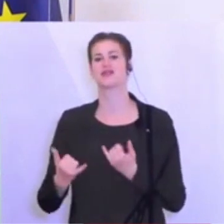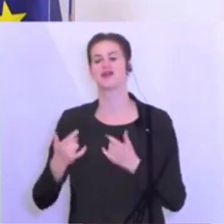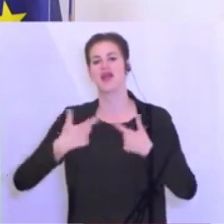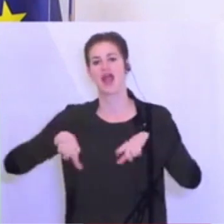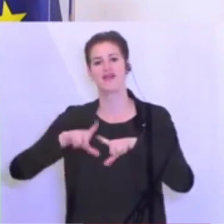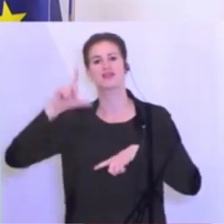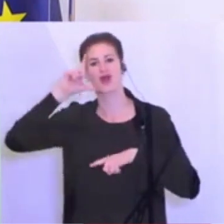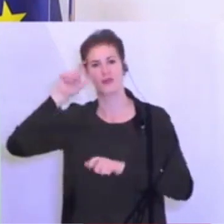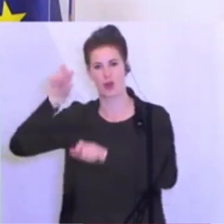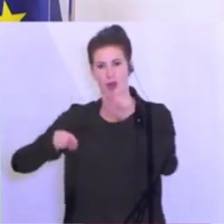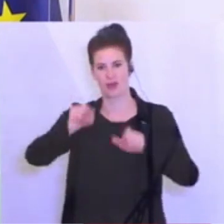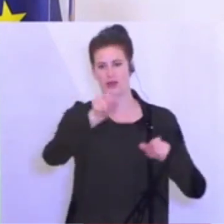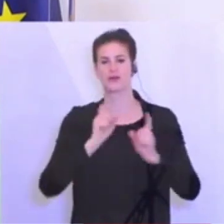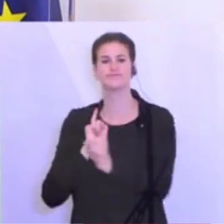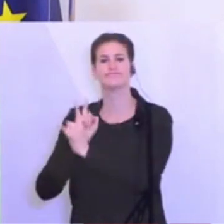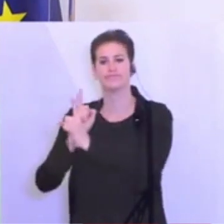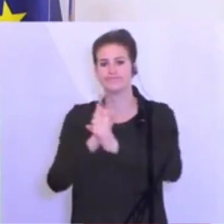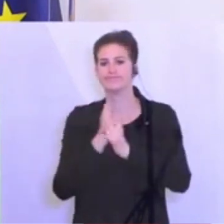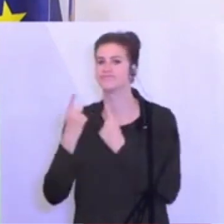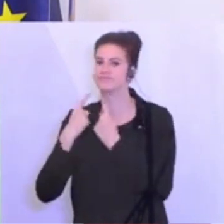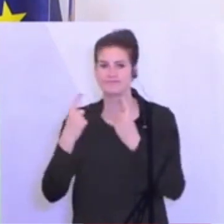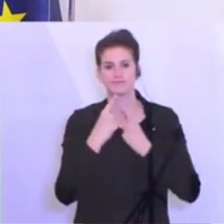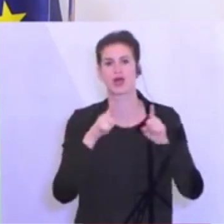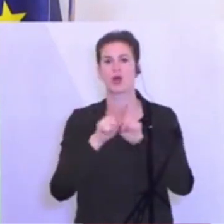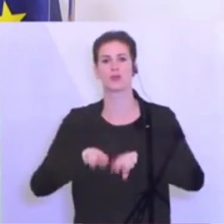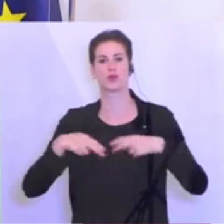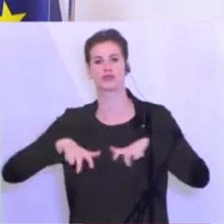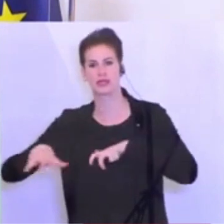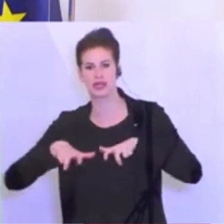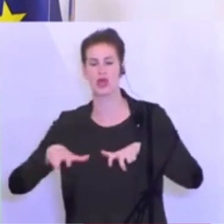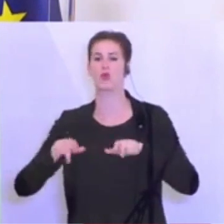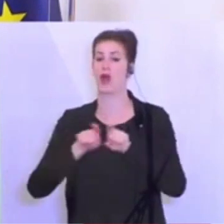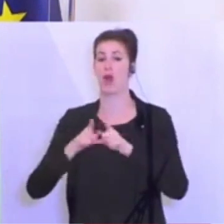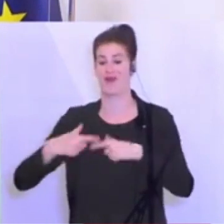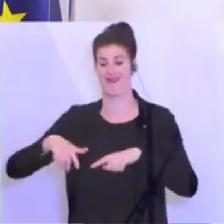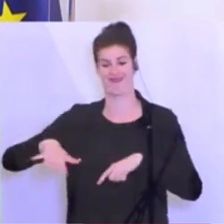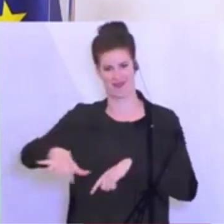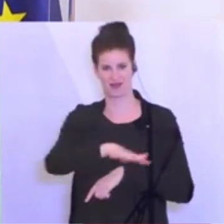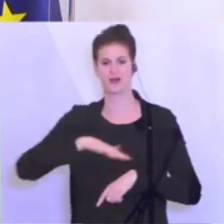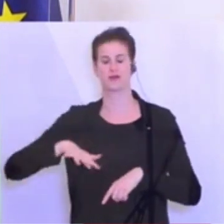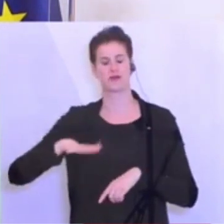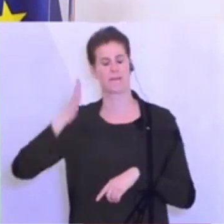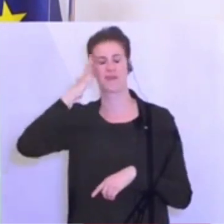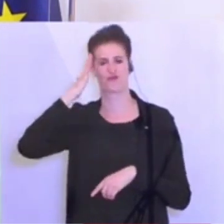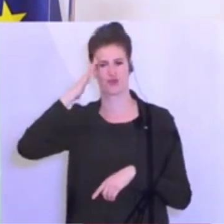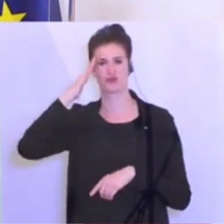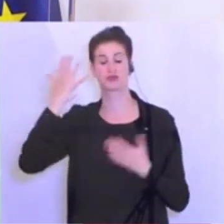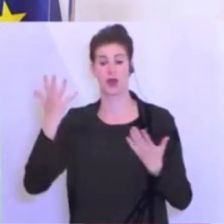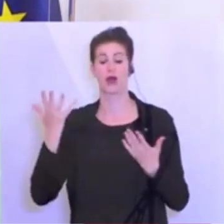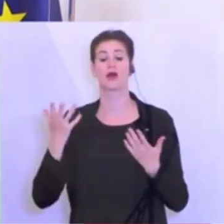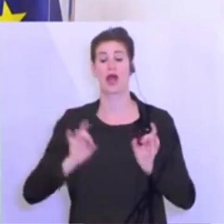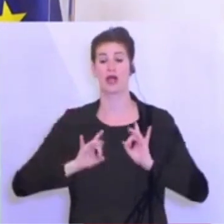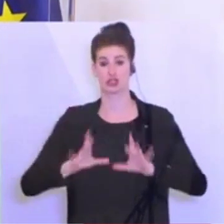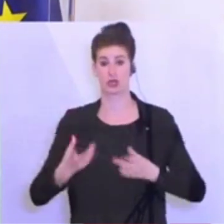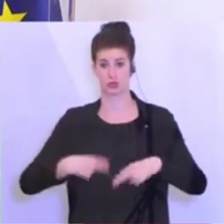und sowohl in der Bundesregierung als auch in den Ländern ist das Bewusstsein da, dass wir bei einer Steigerung der